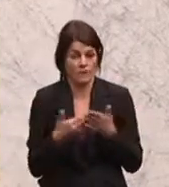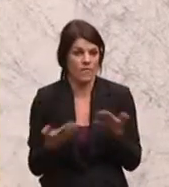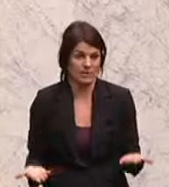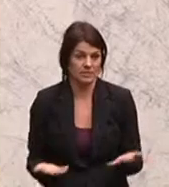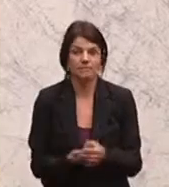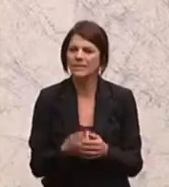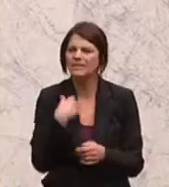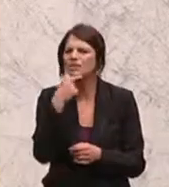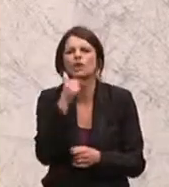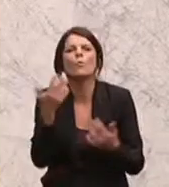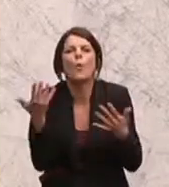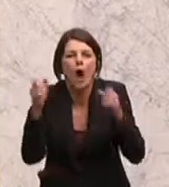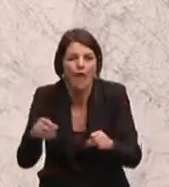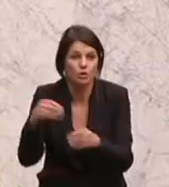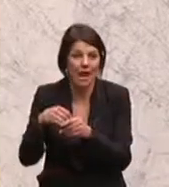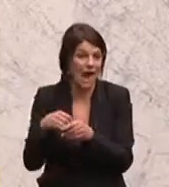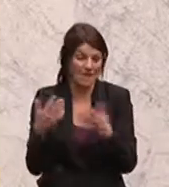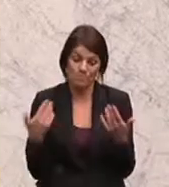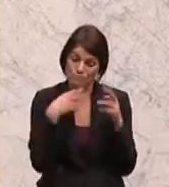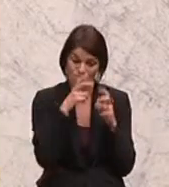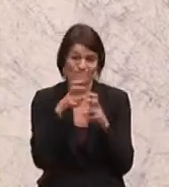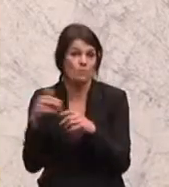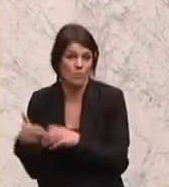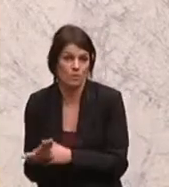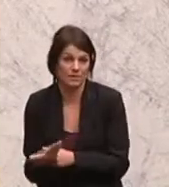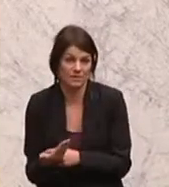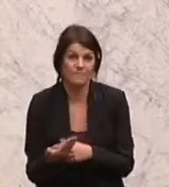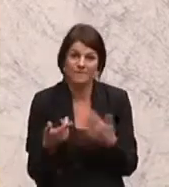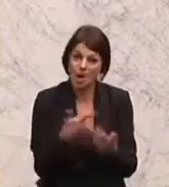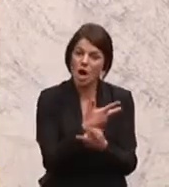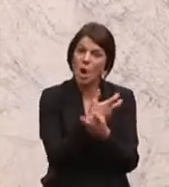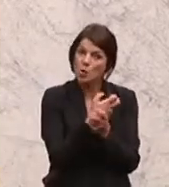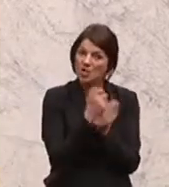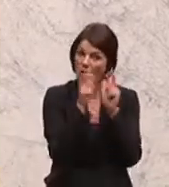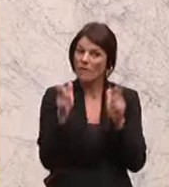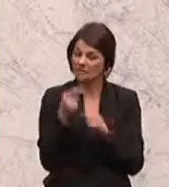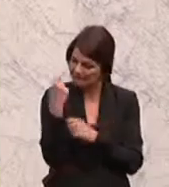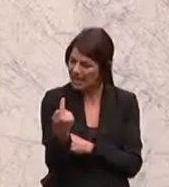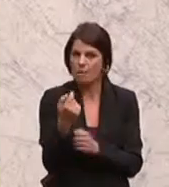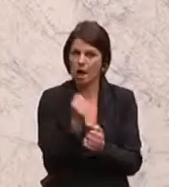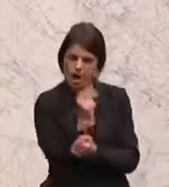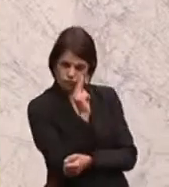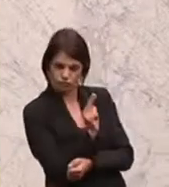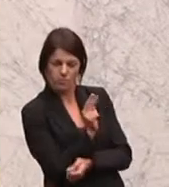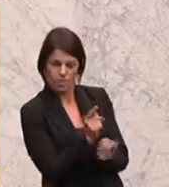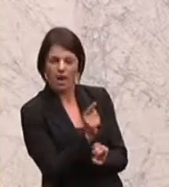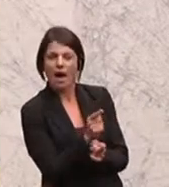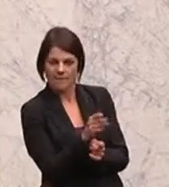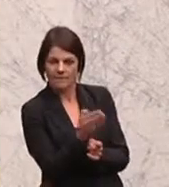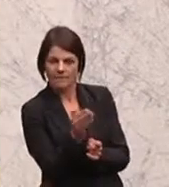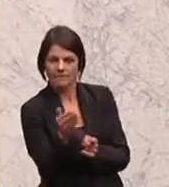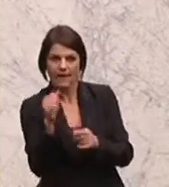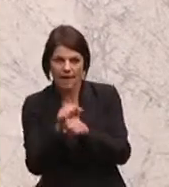einzusparen haben. Aber das hat letztendlich ein Österreich-Konvent zu beurteilen. Und was wir brauchen, ist dann